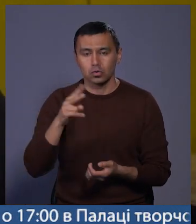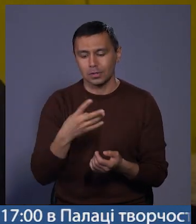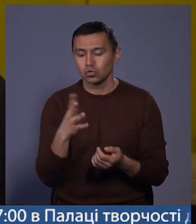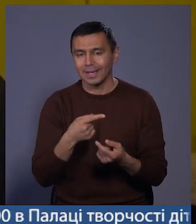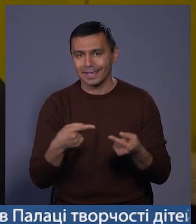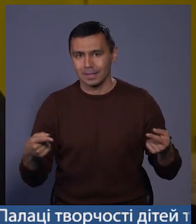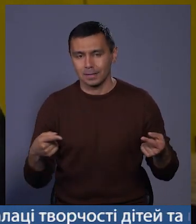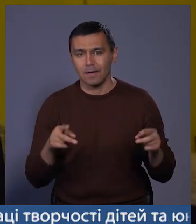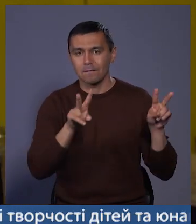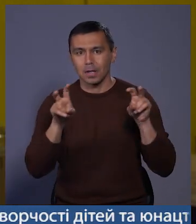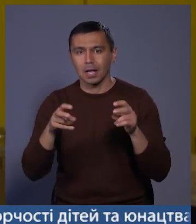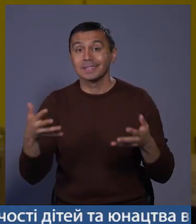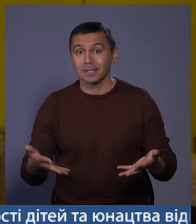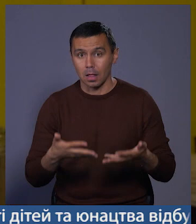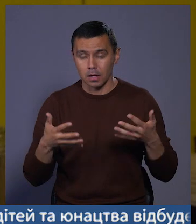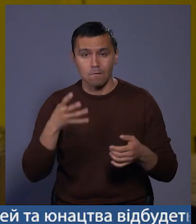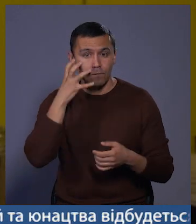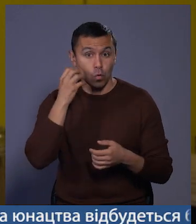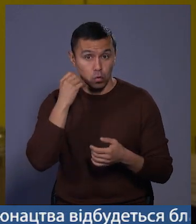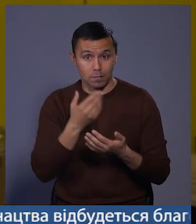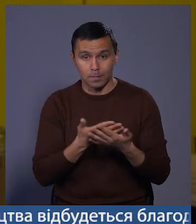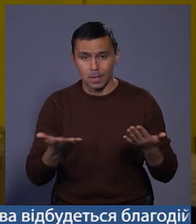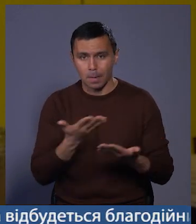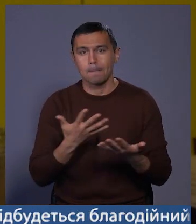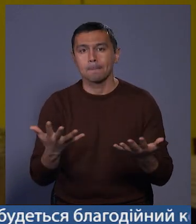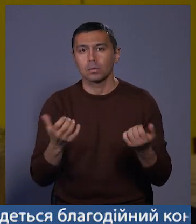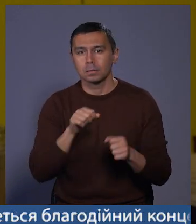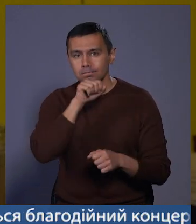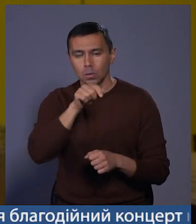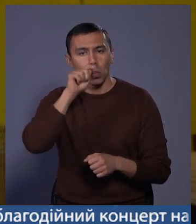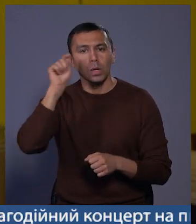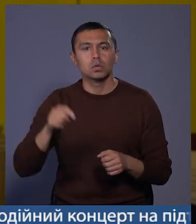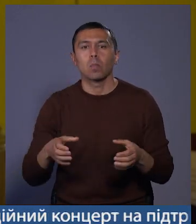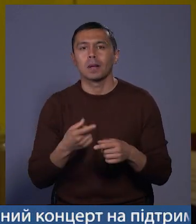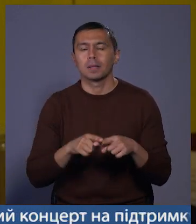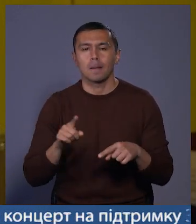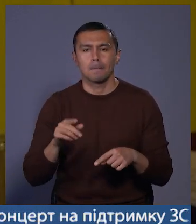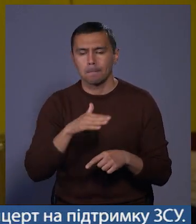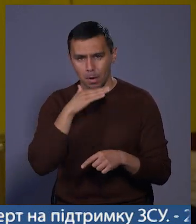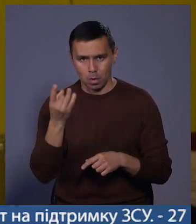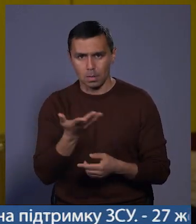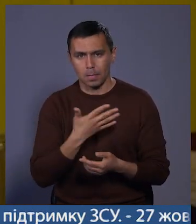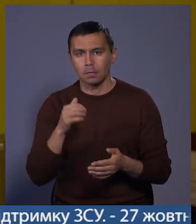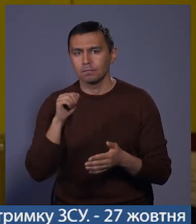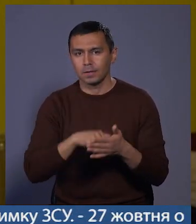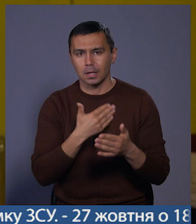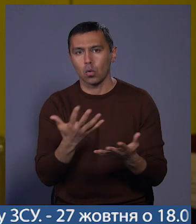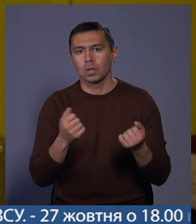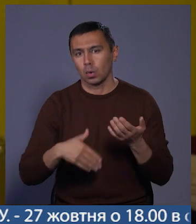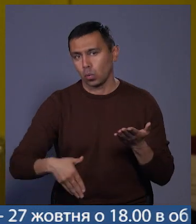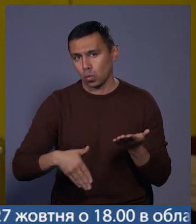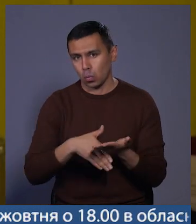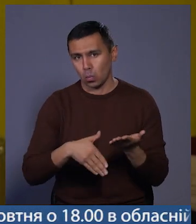віди фруктових салатів. Ми отримали благодаря українській команді, не перший раз ми от них отримаємо